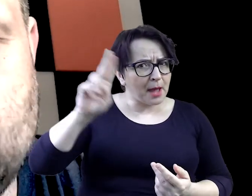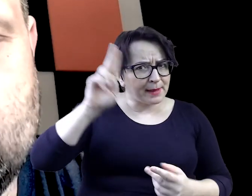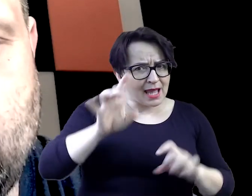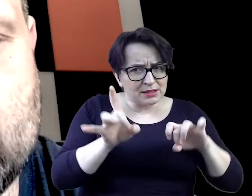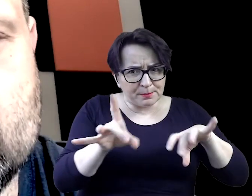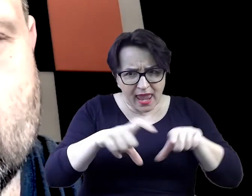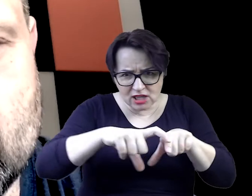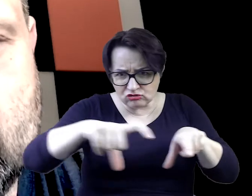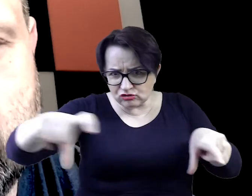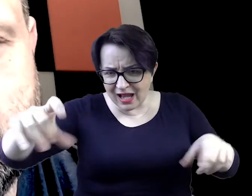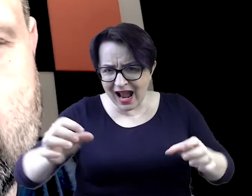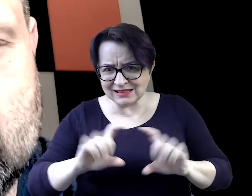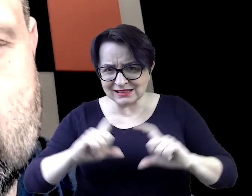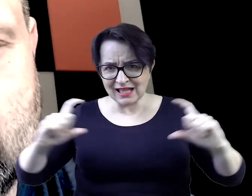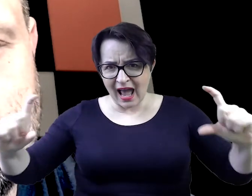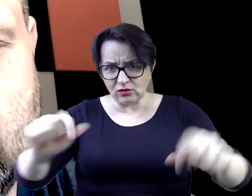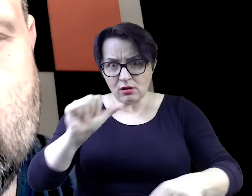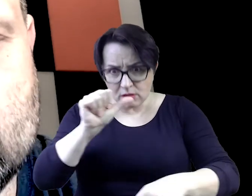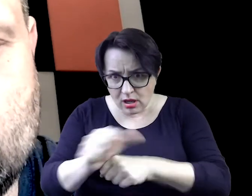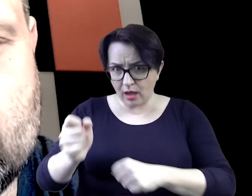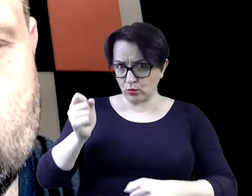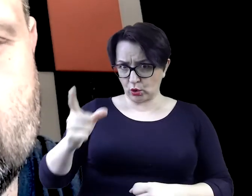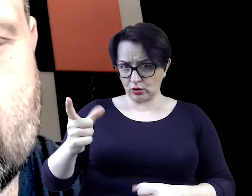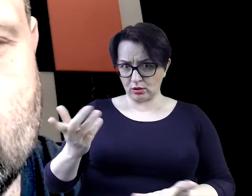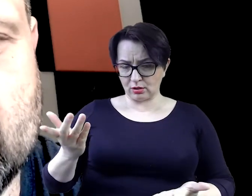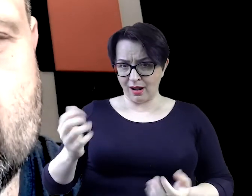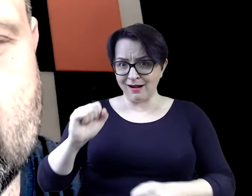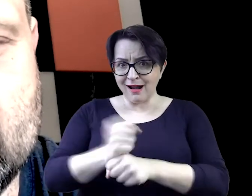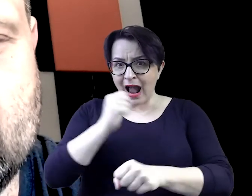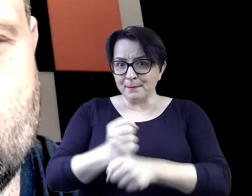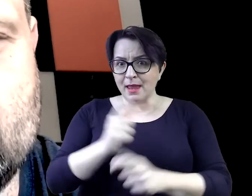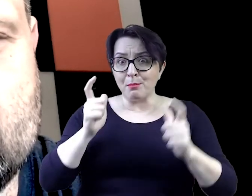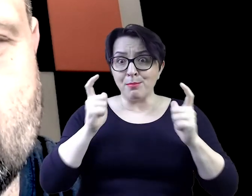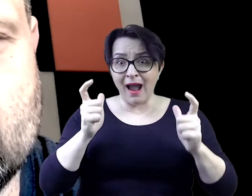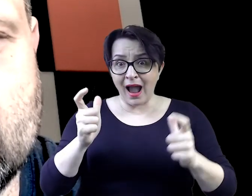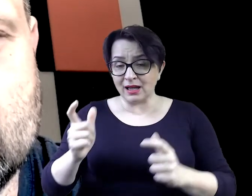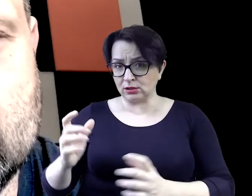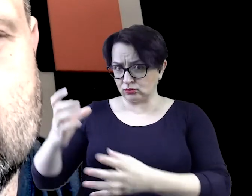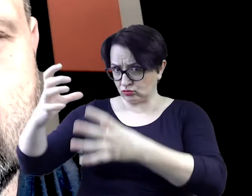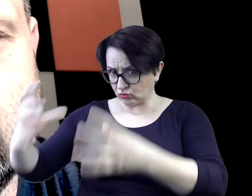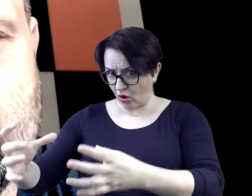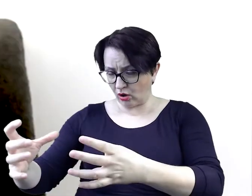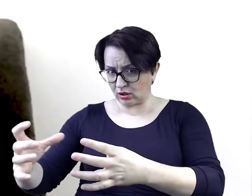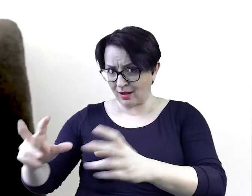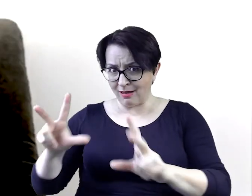Kamień w parku stoi Dinozaur przy ulicy Szkolnej 13 Groźnie spogląda